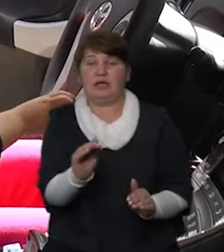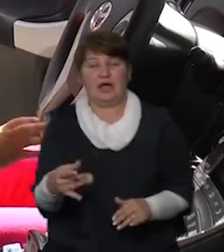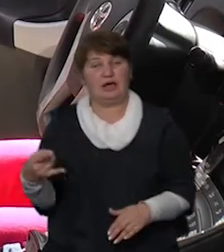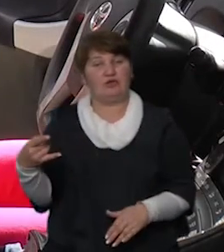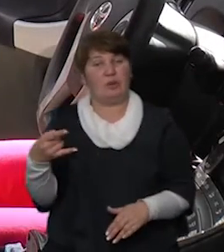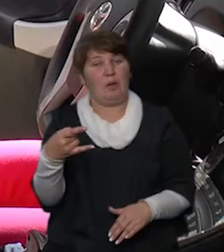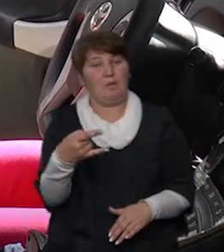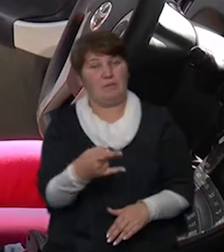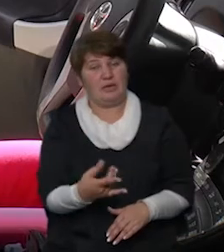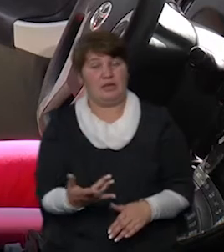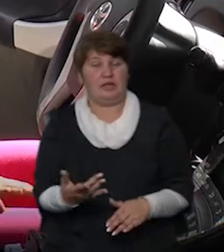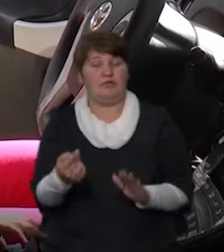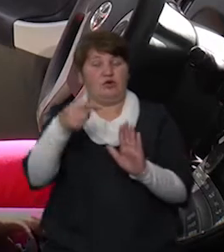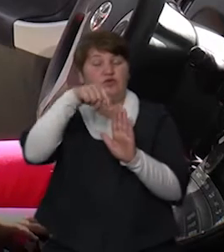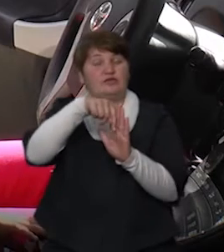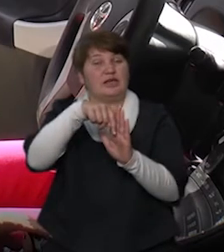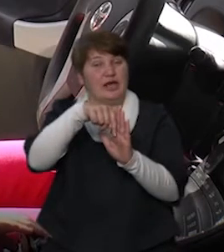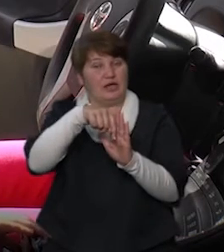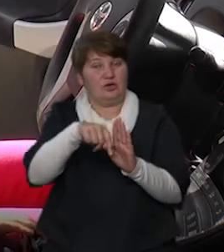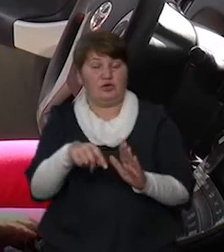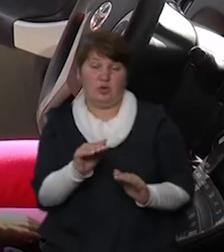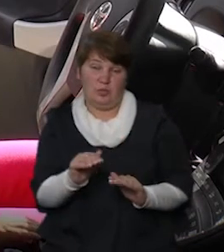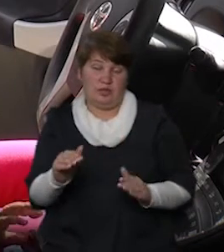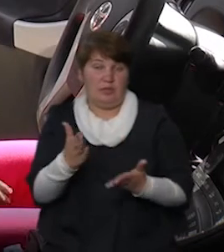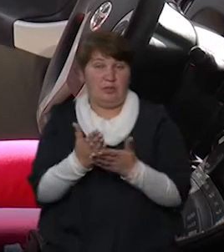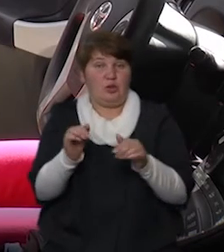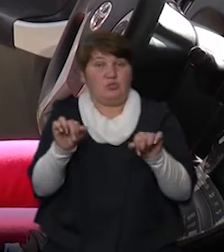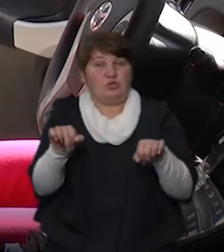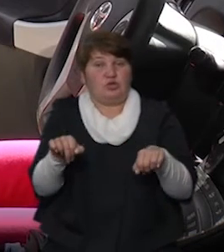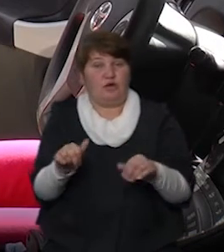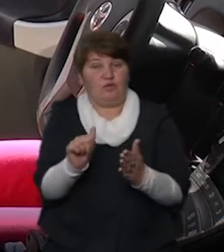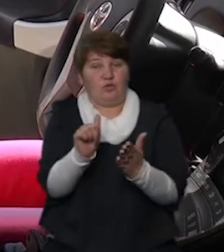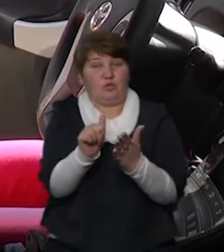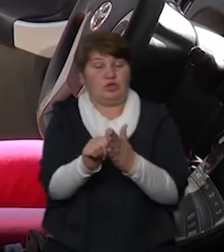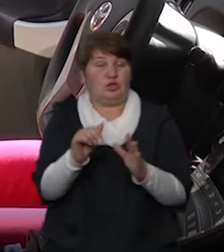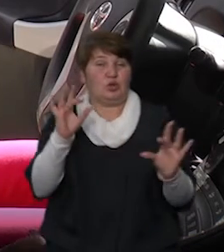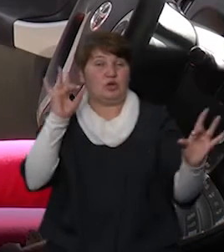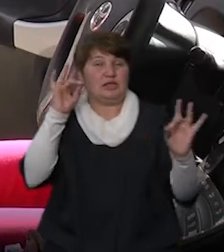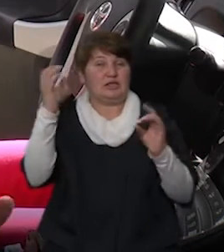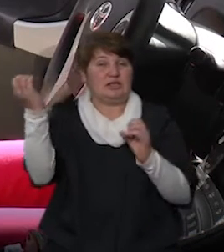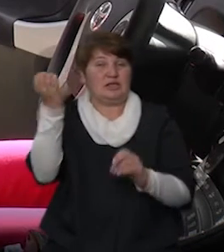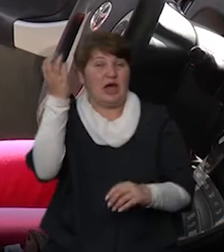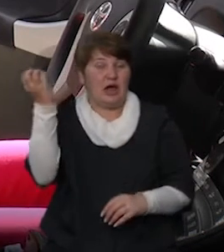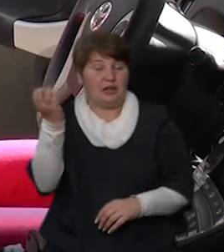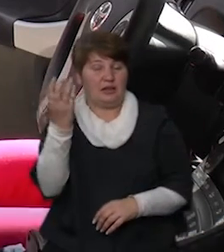службовим автомобілем вже зсередини, щоб вони мали можливість самі включити цей звуковий сигнал, мали можливість